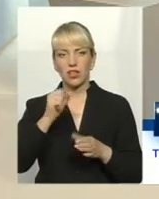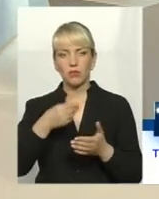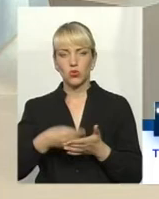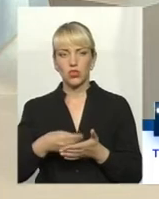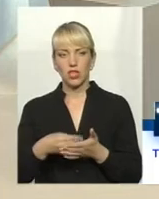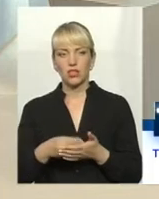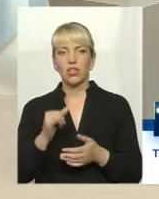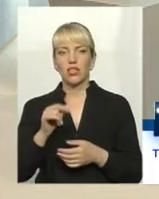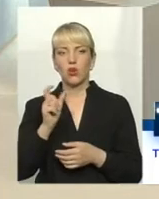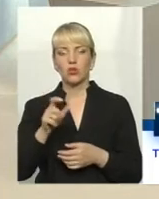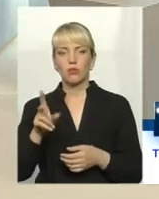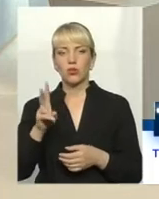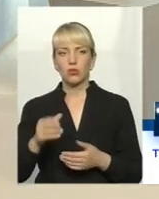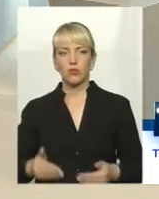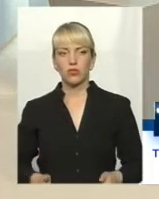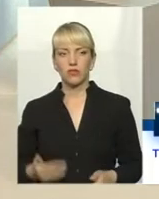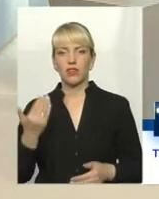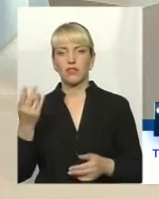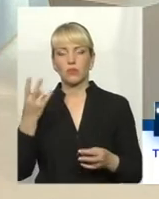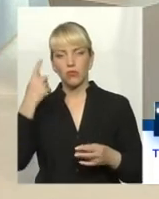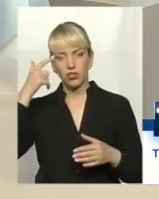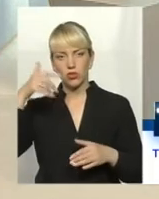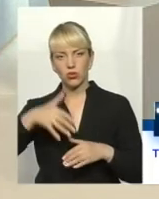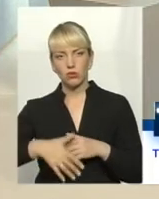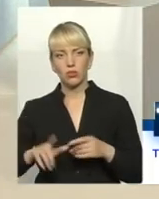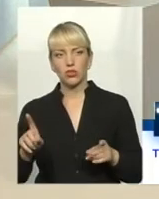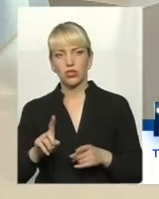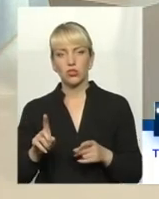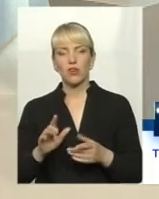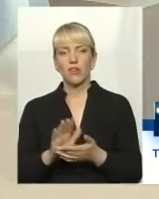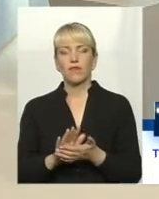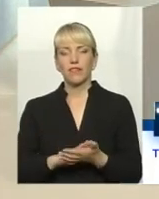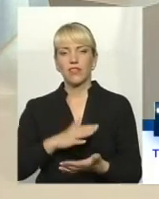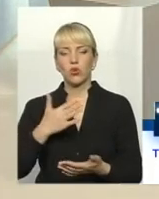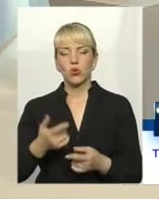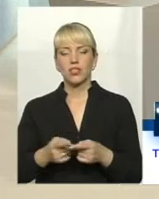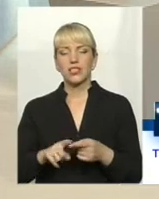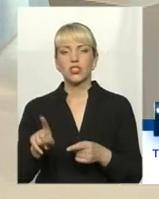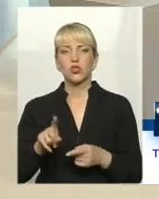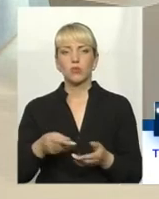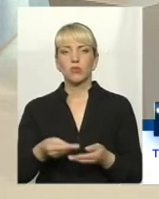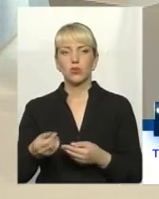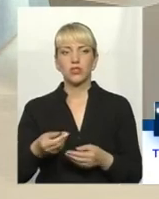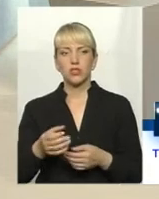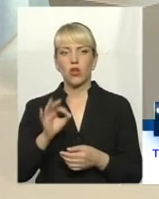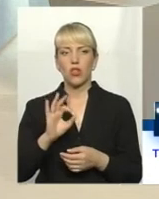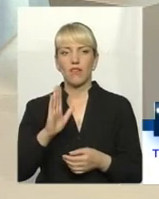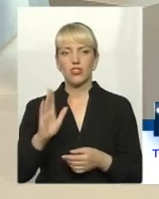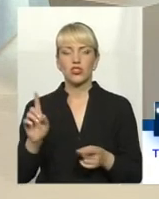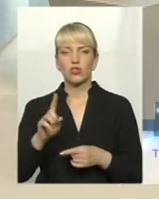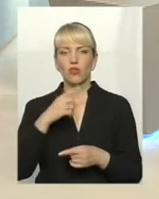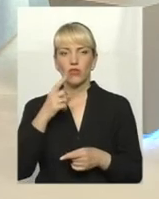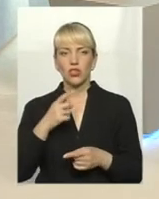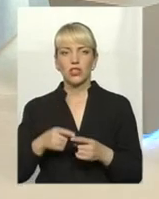особи, які там проживають, вони теж повинні розуміти, що відходи – це те, за що платиться. Те, Олег Васильович говорив про те, що